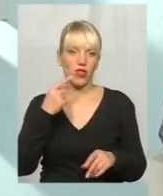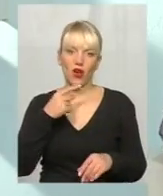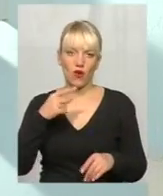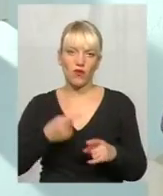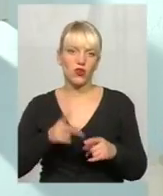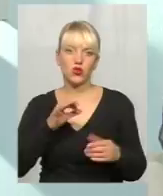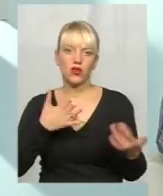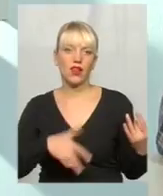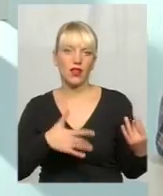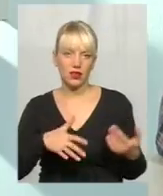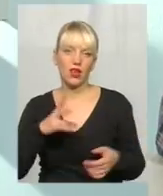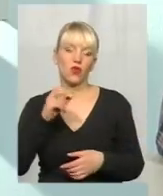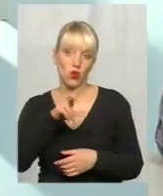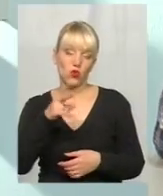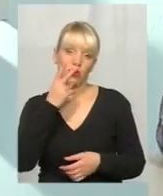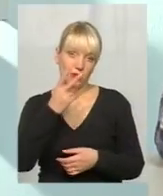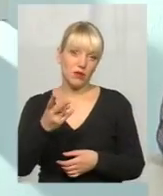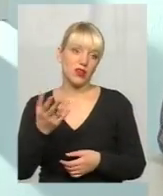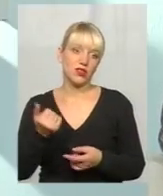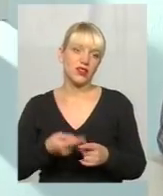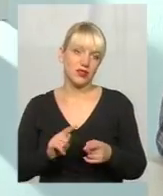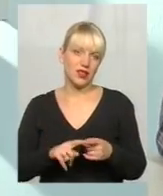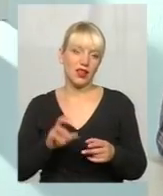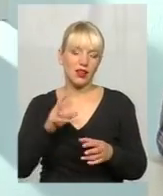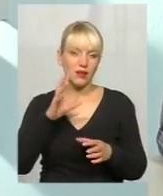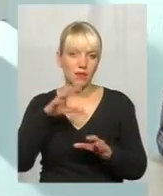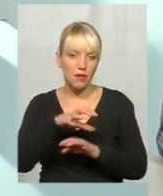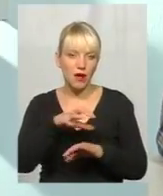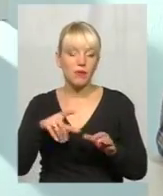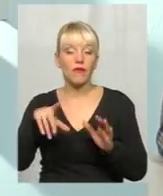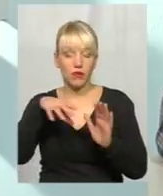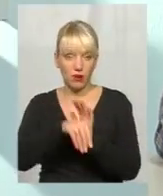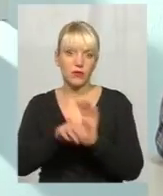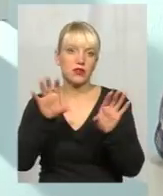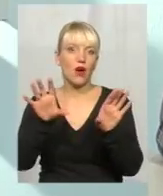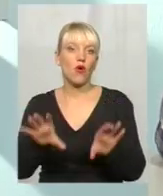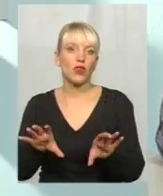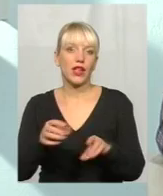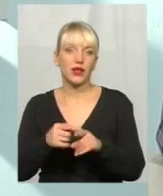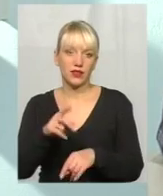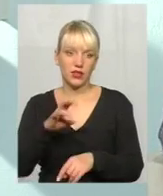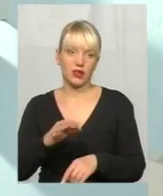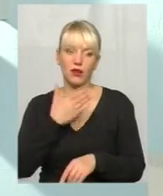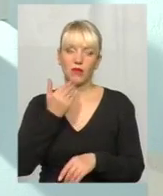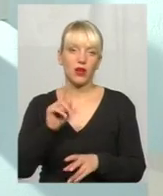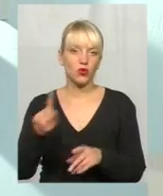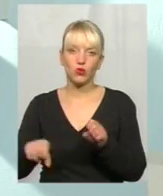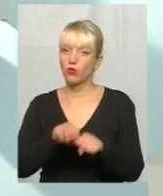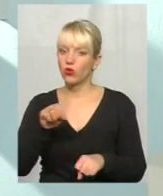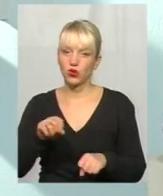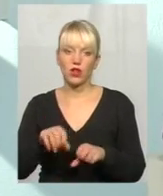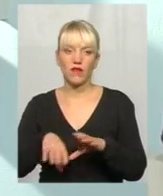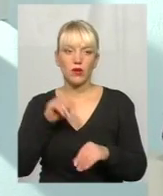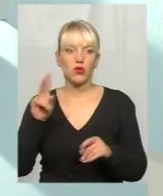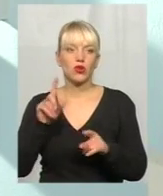бачать, наприклад. Ну, тобто, от такі речі були маніпулятивними, вони в рамках законодавства, насправді, получаються. Тобто, тут немає якогось такого порушення виборчого,